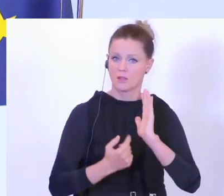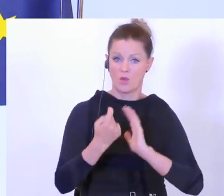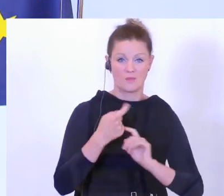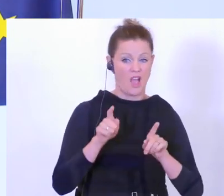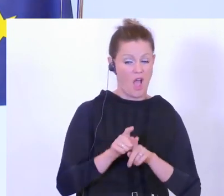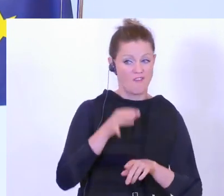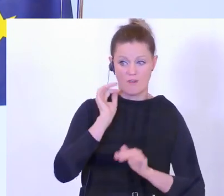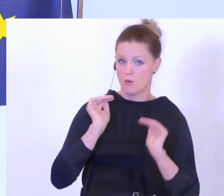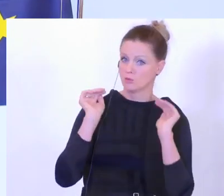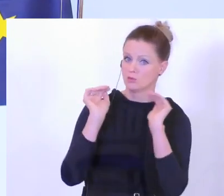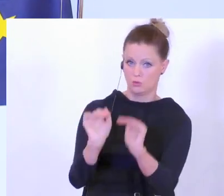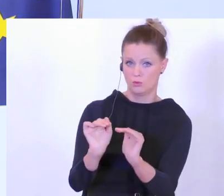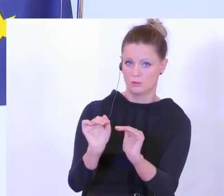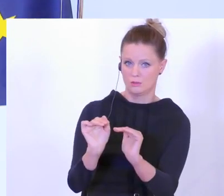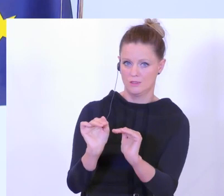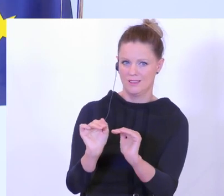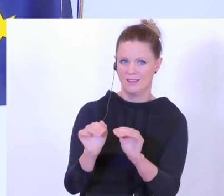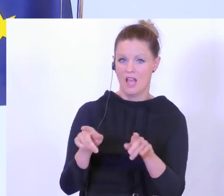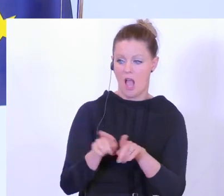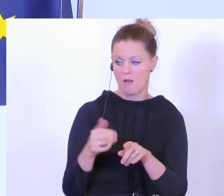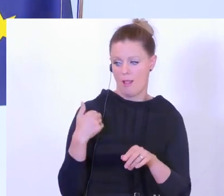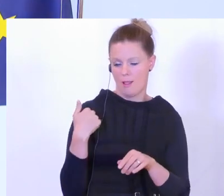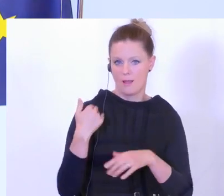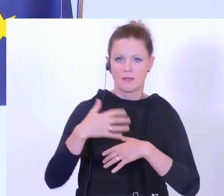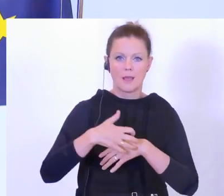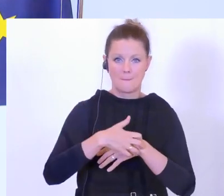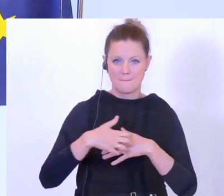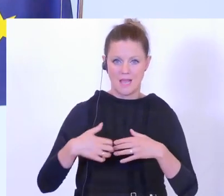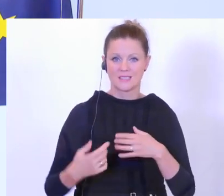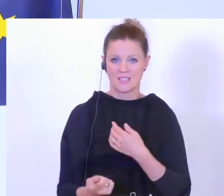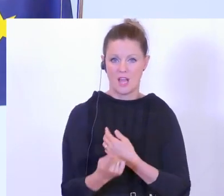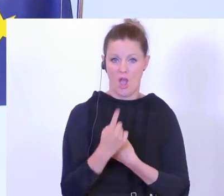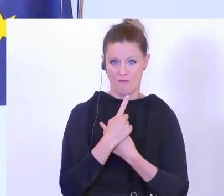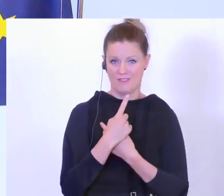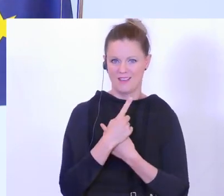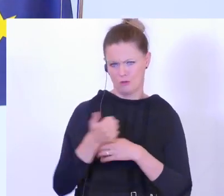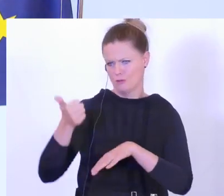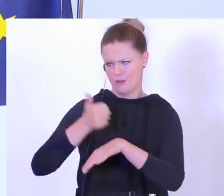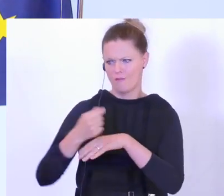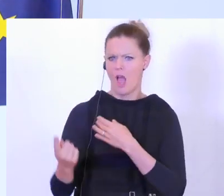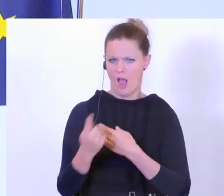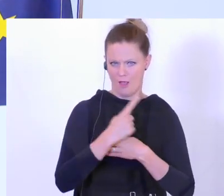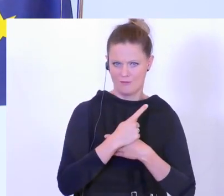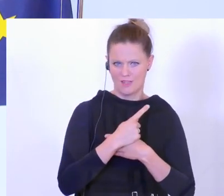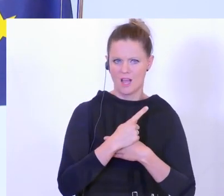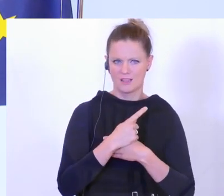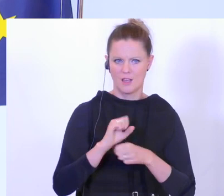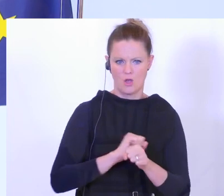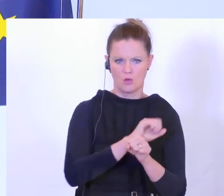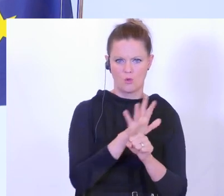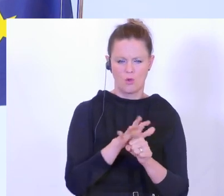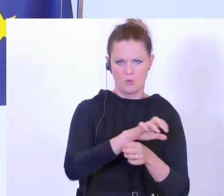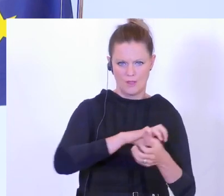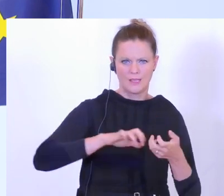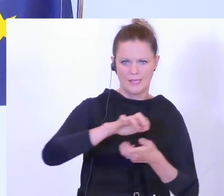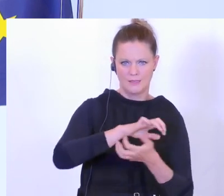Frauen, auch jetzt beauftragt seit März von unserem Chef im Bereich der Corona-Krise, im